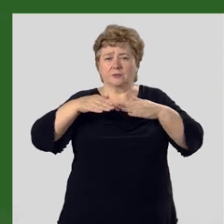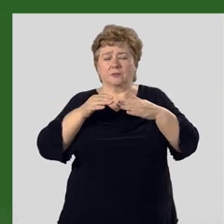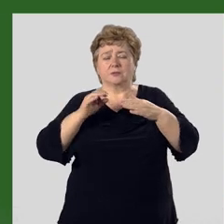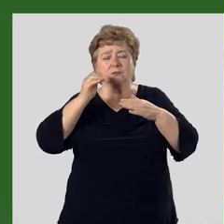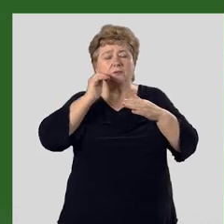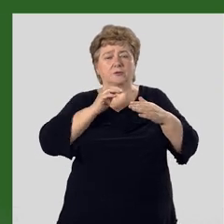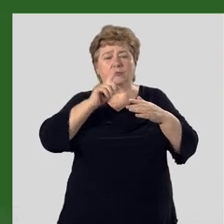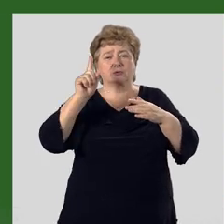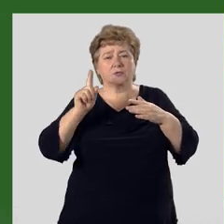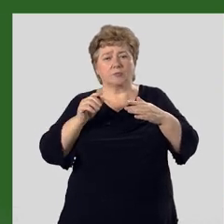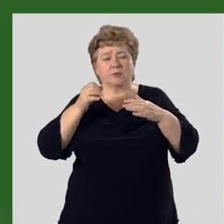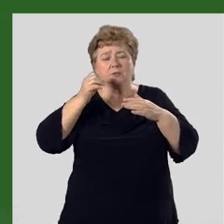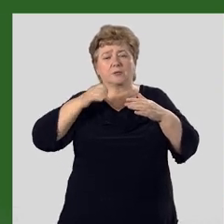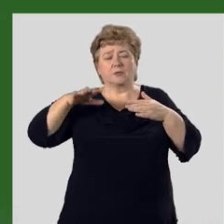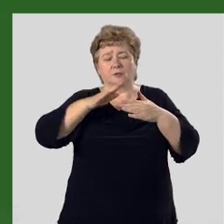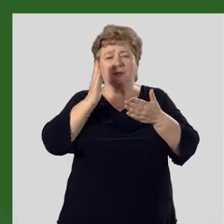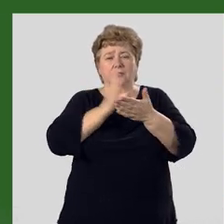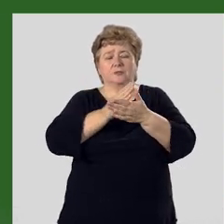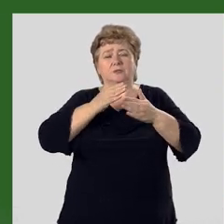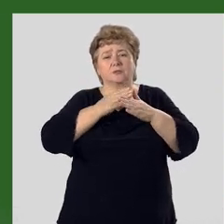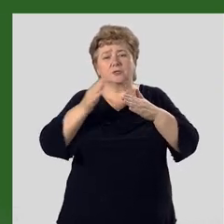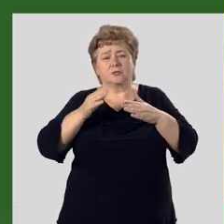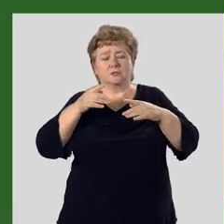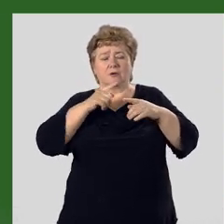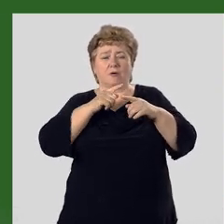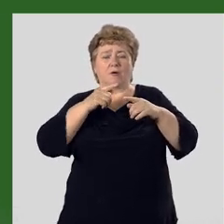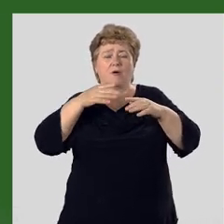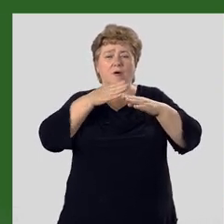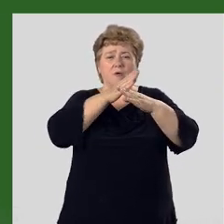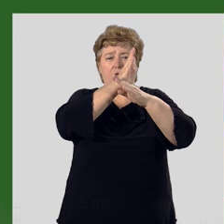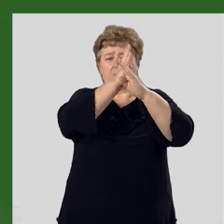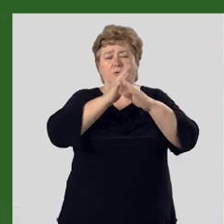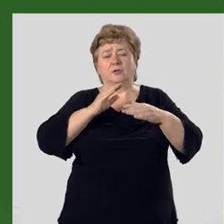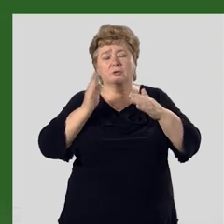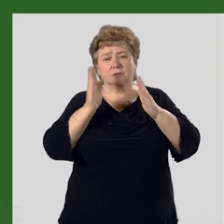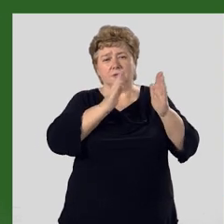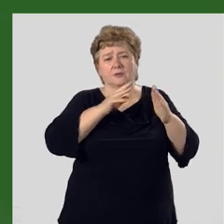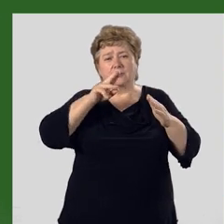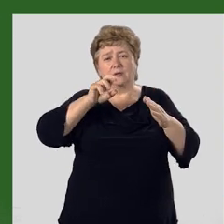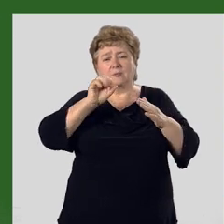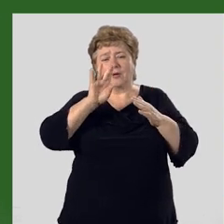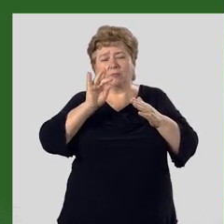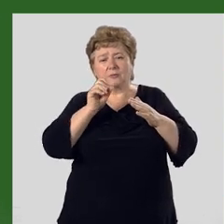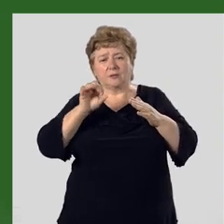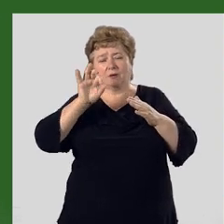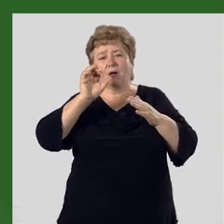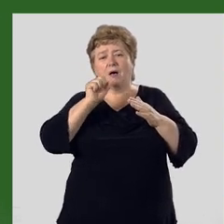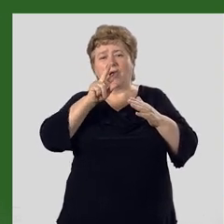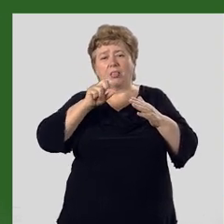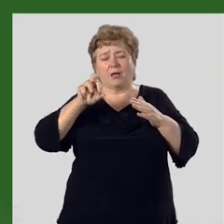-западе республики расположена часть другой горной системы – Памира-Алая.